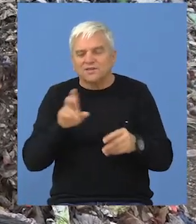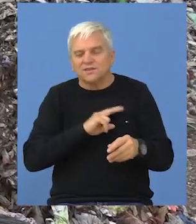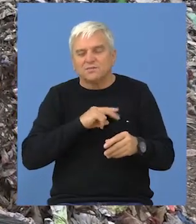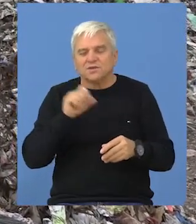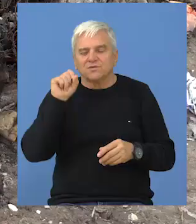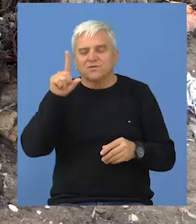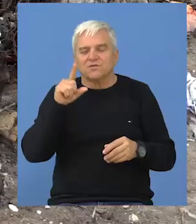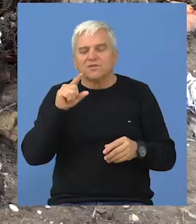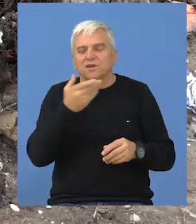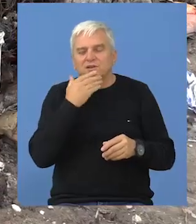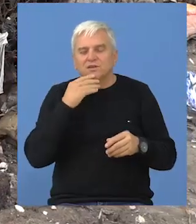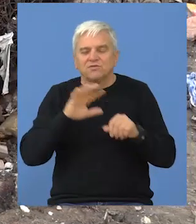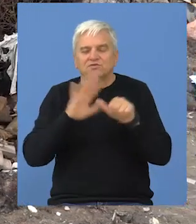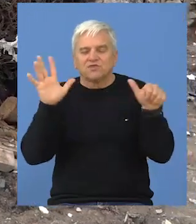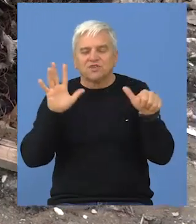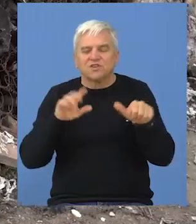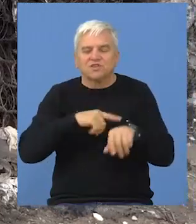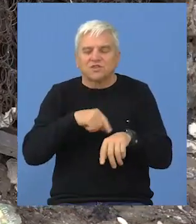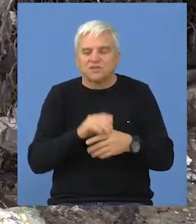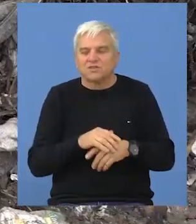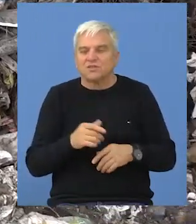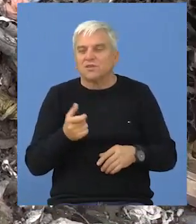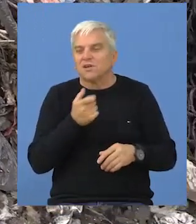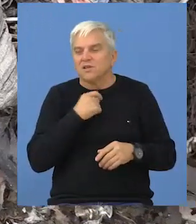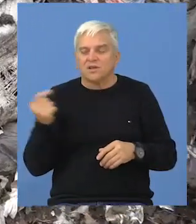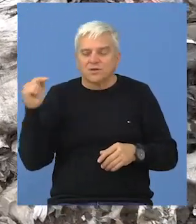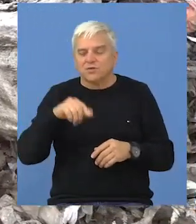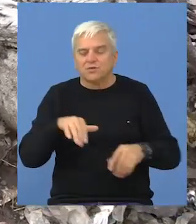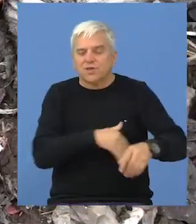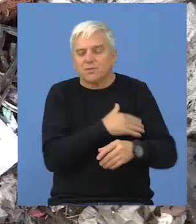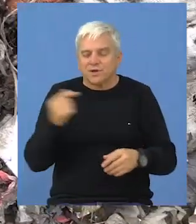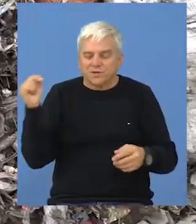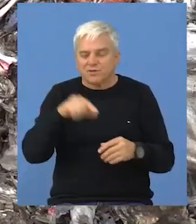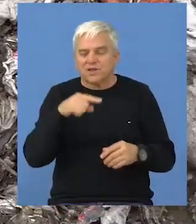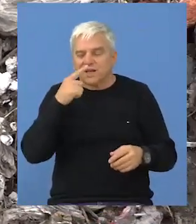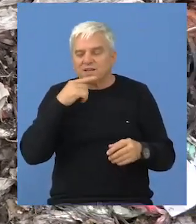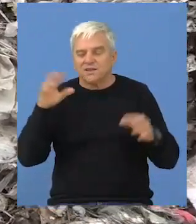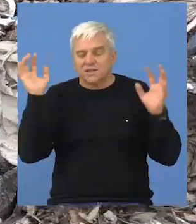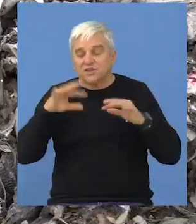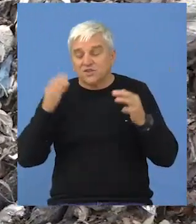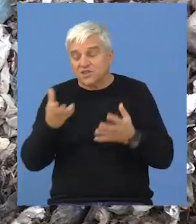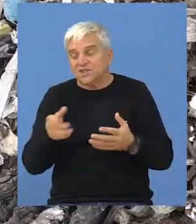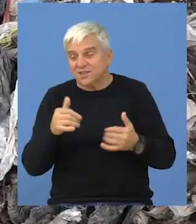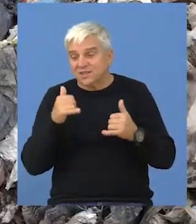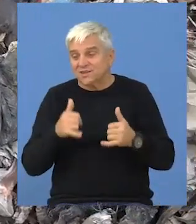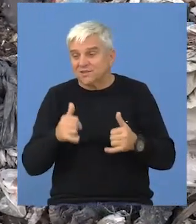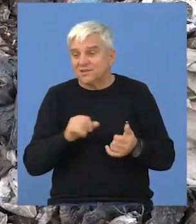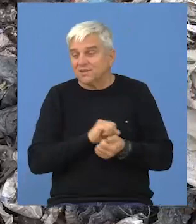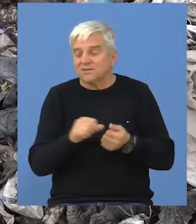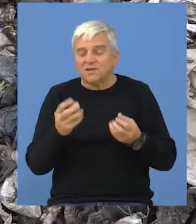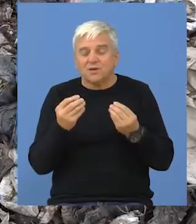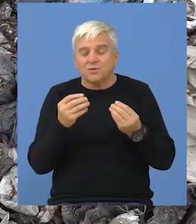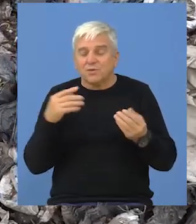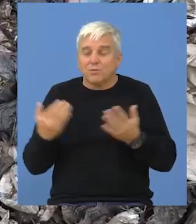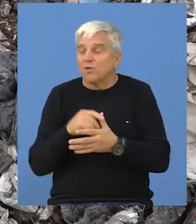12. posle podne u 16 časova. Ne mogu da dođu da nam mere jer su najavljene kiše, danas je sve